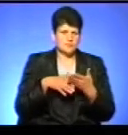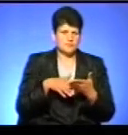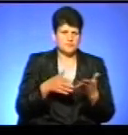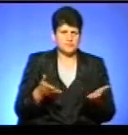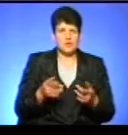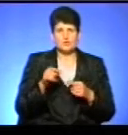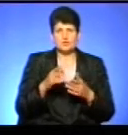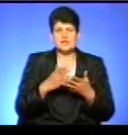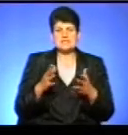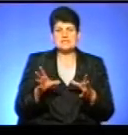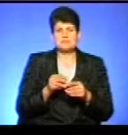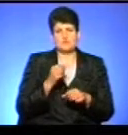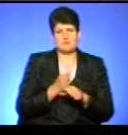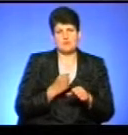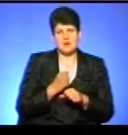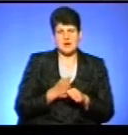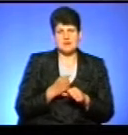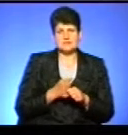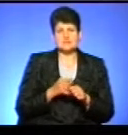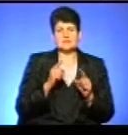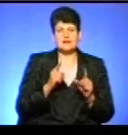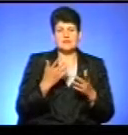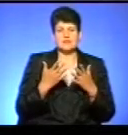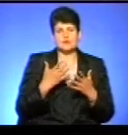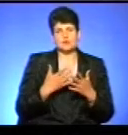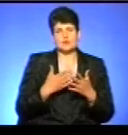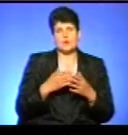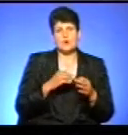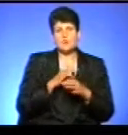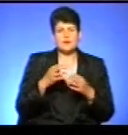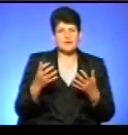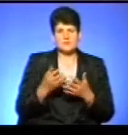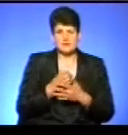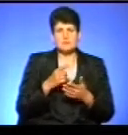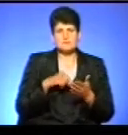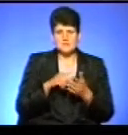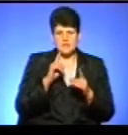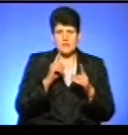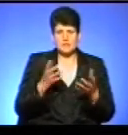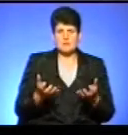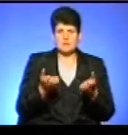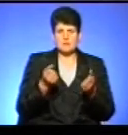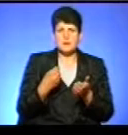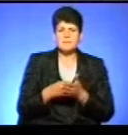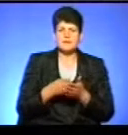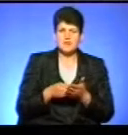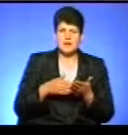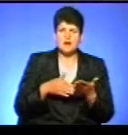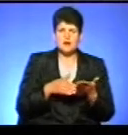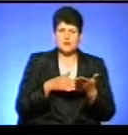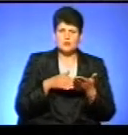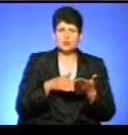тут є співпраця навіть після того, як проєкт не пройшов громадський бюджет, тобто повністю не фінансово. Міська рада дуже підтримує, вона